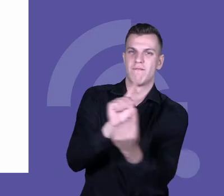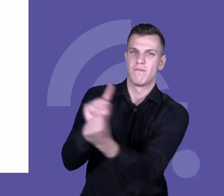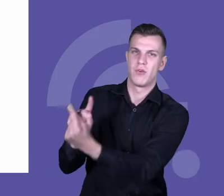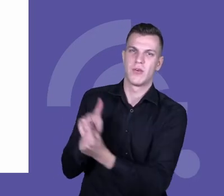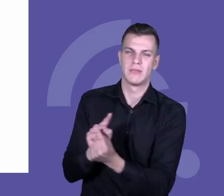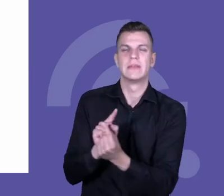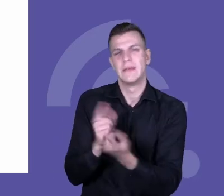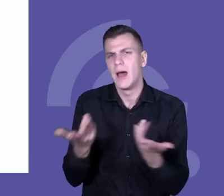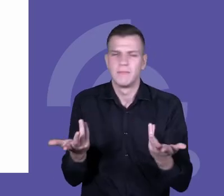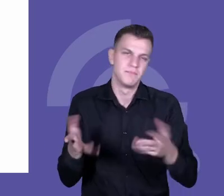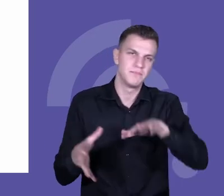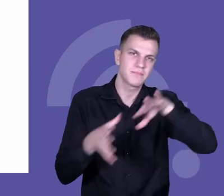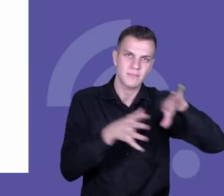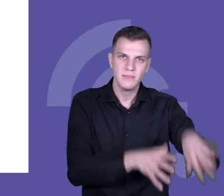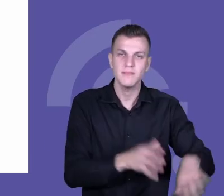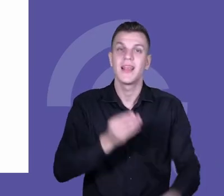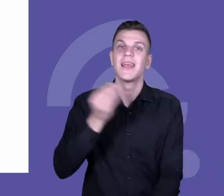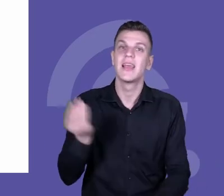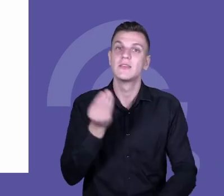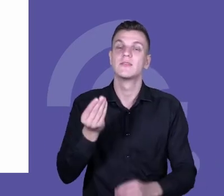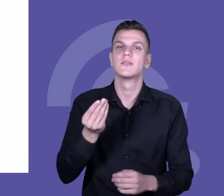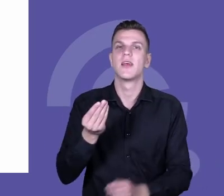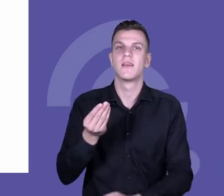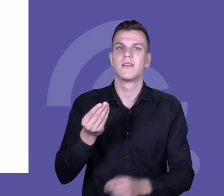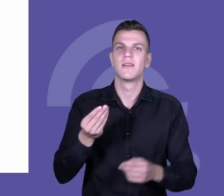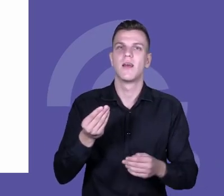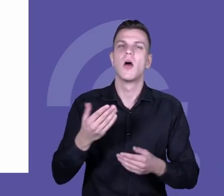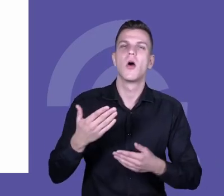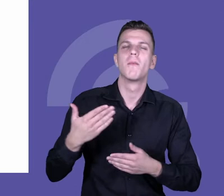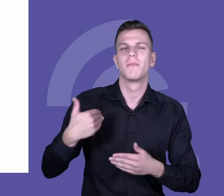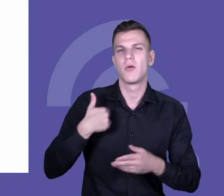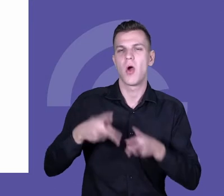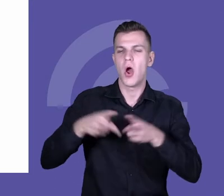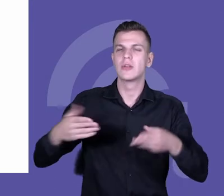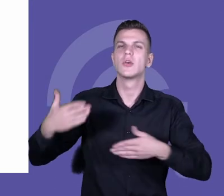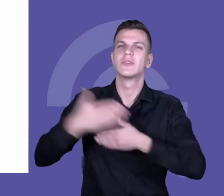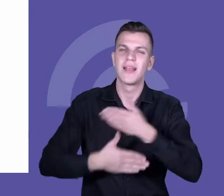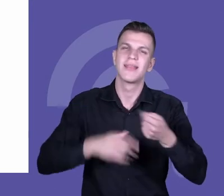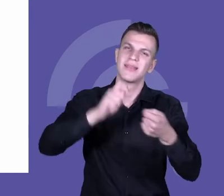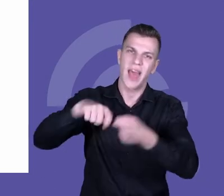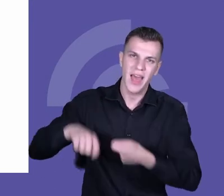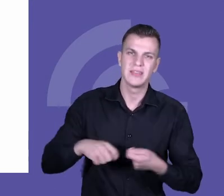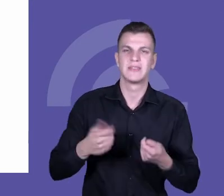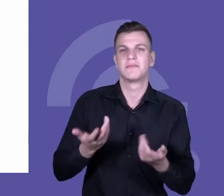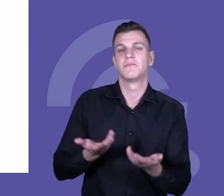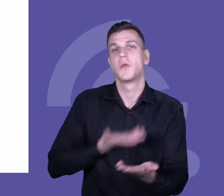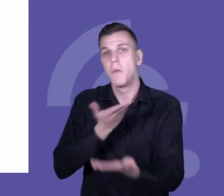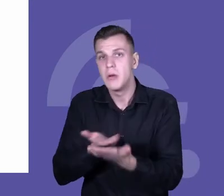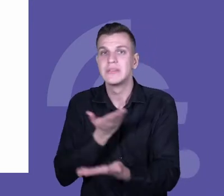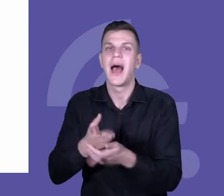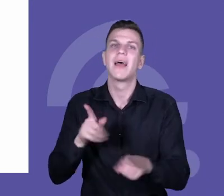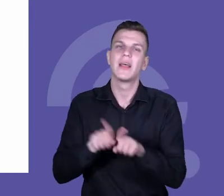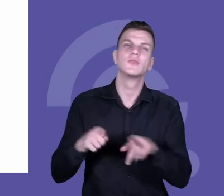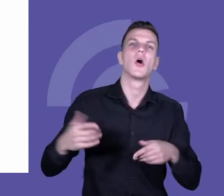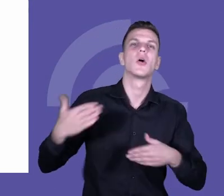A dodatkowo na sam koniec, już w trakcie ostatnich testów, narzędzi oraz kolejnej fazy ewaluacji